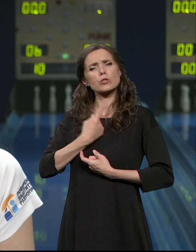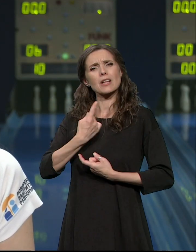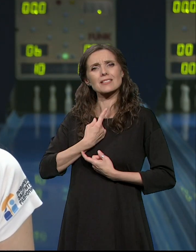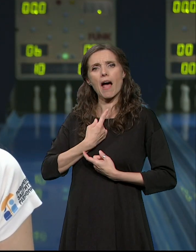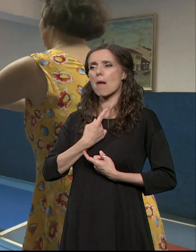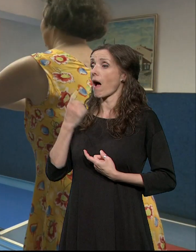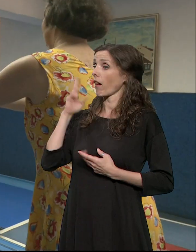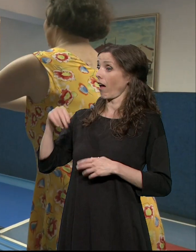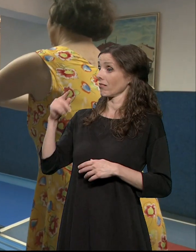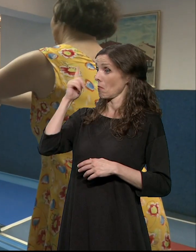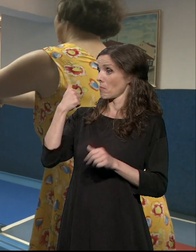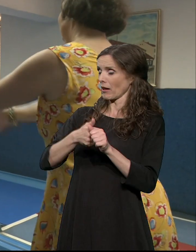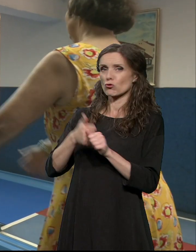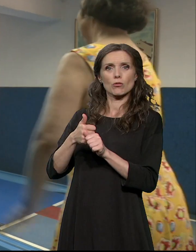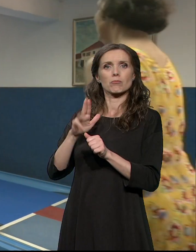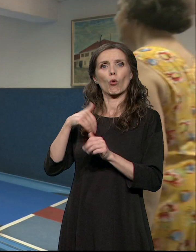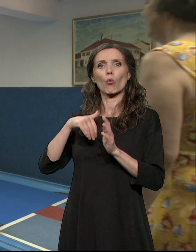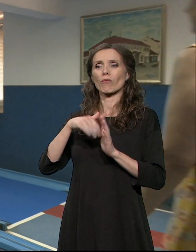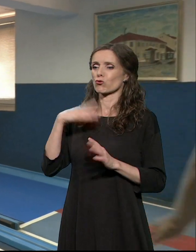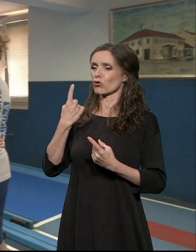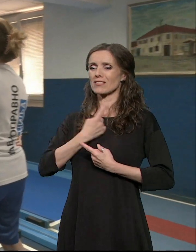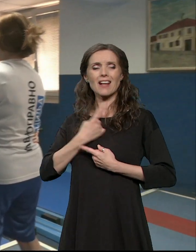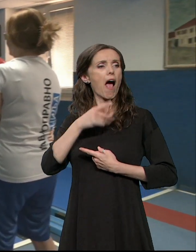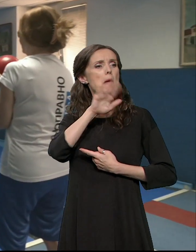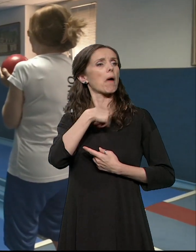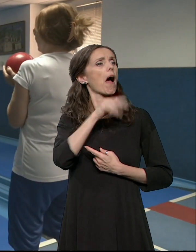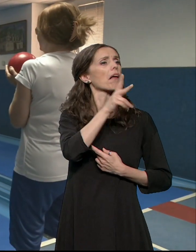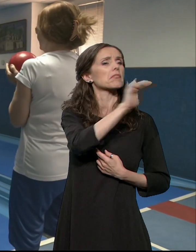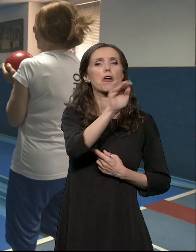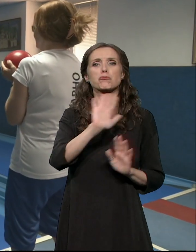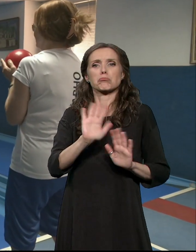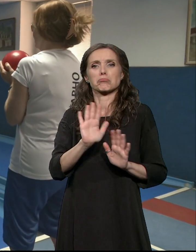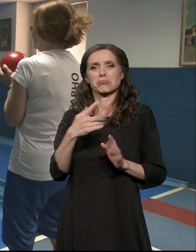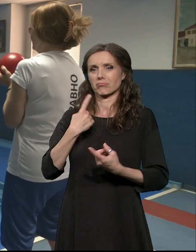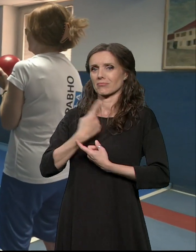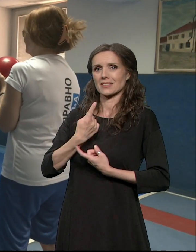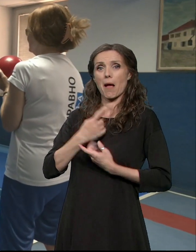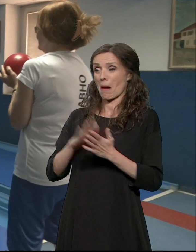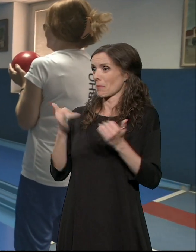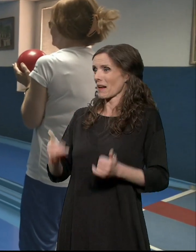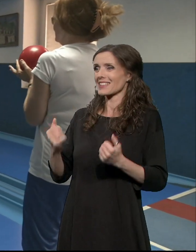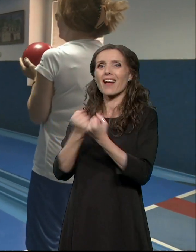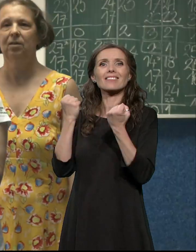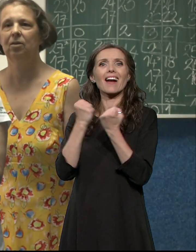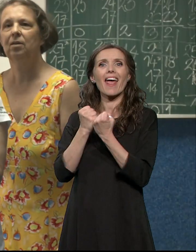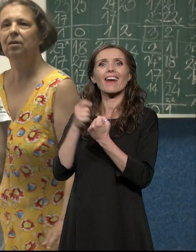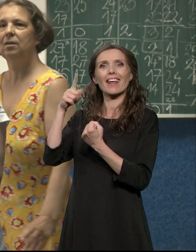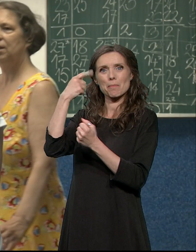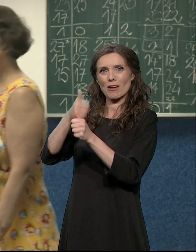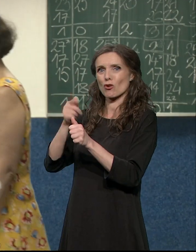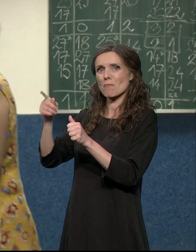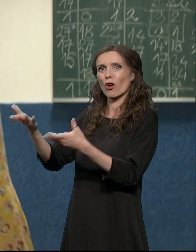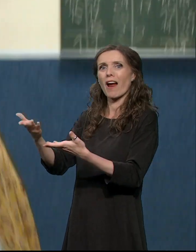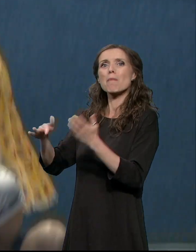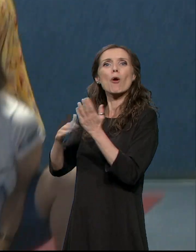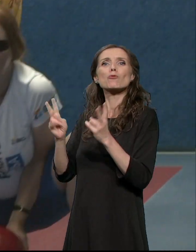se bolje osjećam. Evo recimo ovo danas na treningu, pomažem i dodajem i kuglu. To je neophodno da mi neko